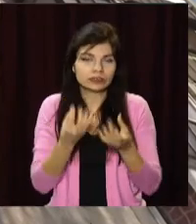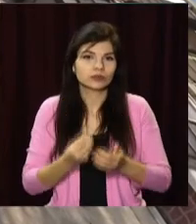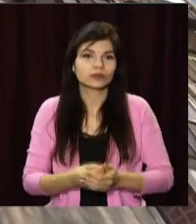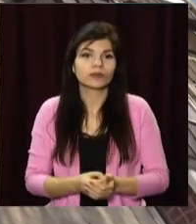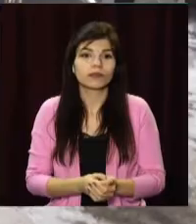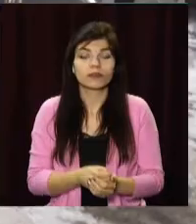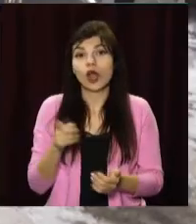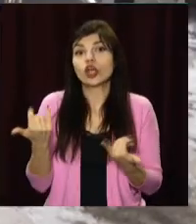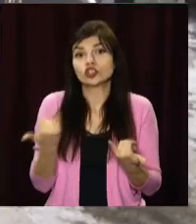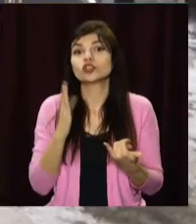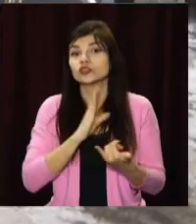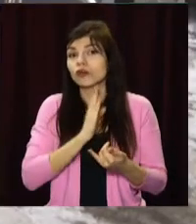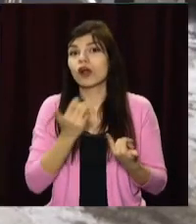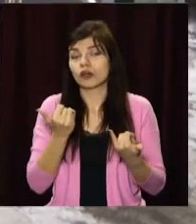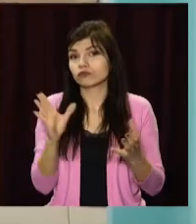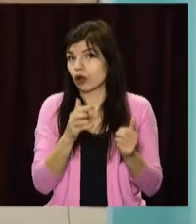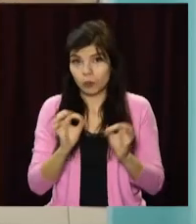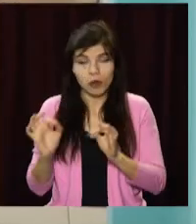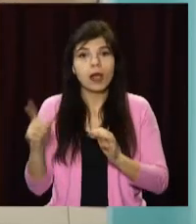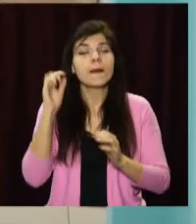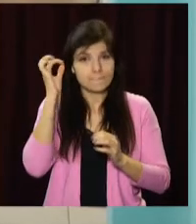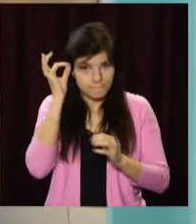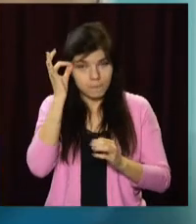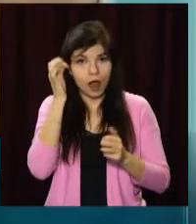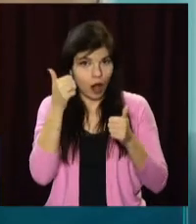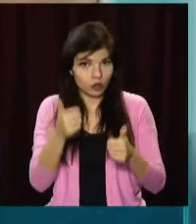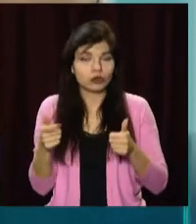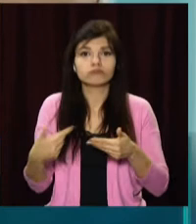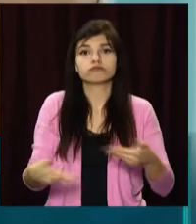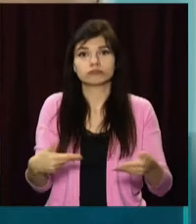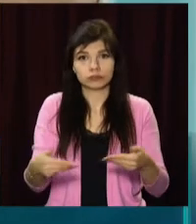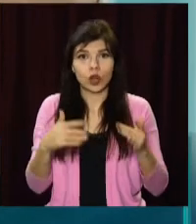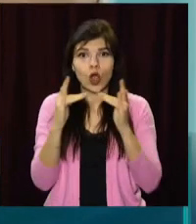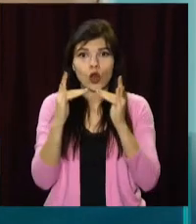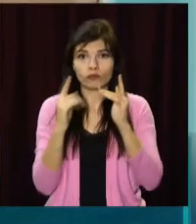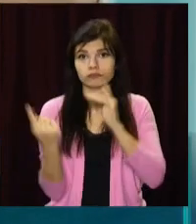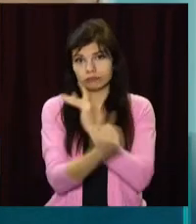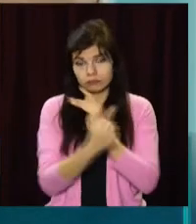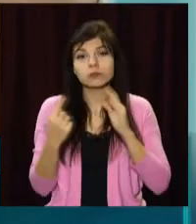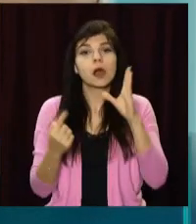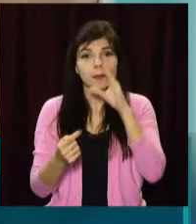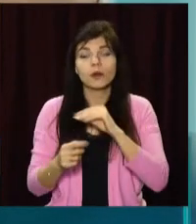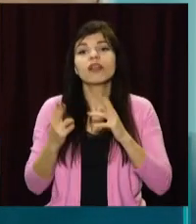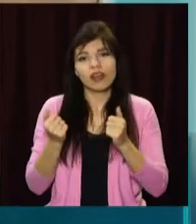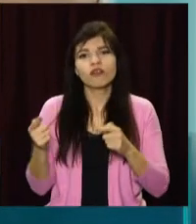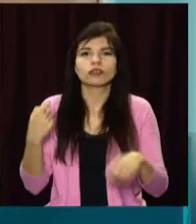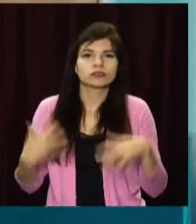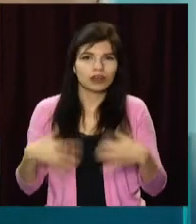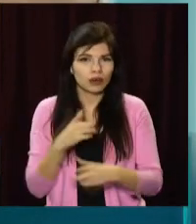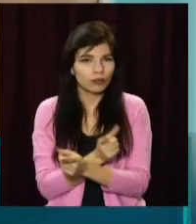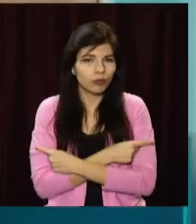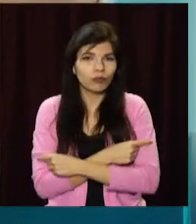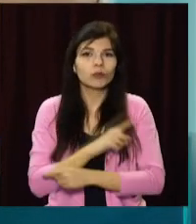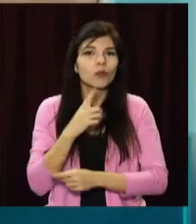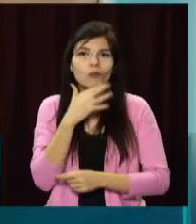з півтора тижні, поки знімуть шви. Хвора в задовільному стані, вона все пам'ятає. Вона пересувається в межах